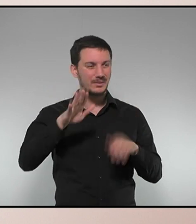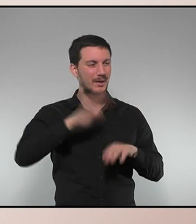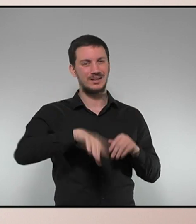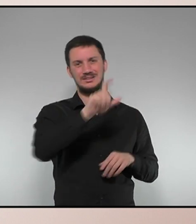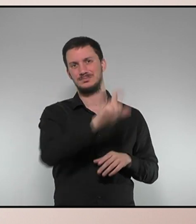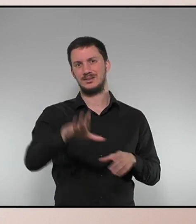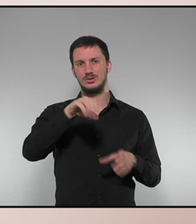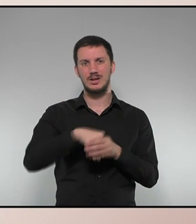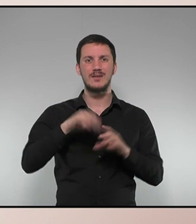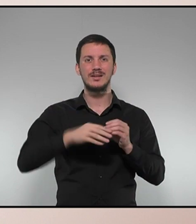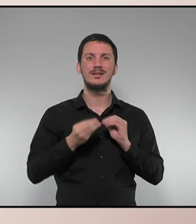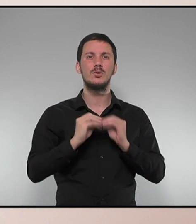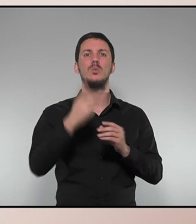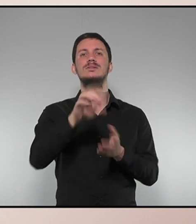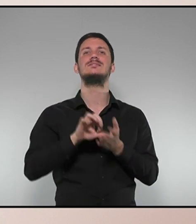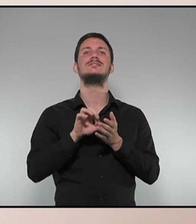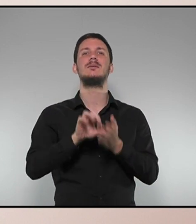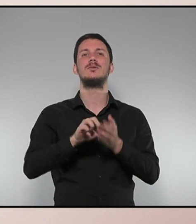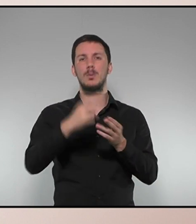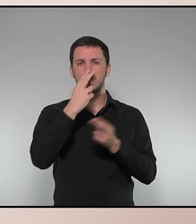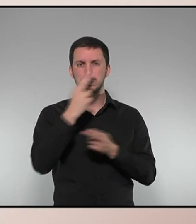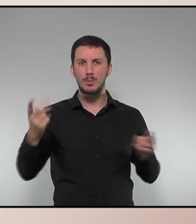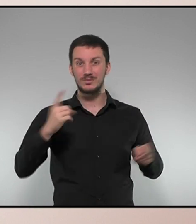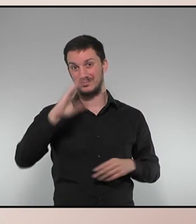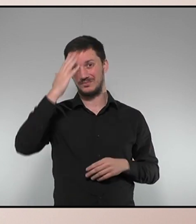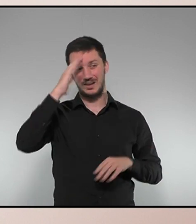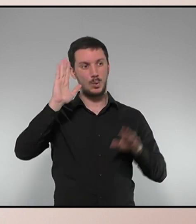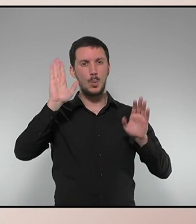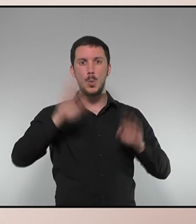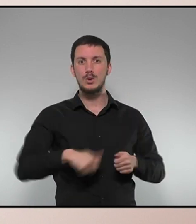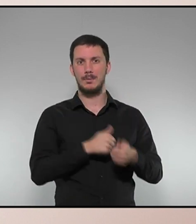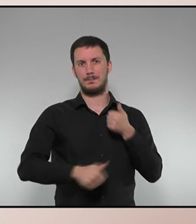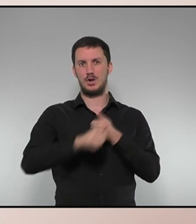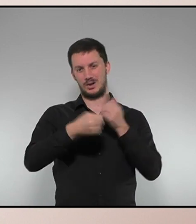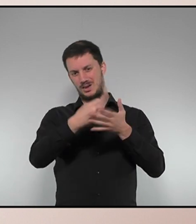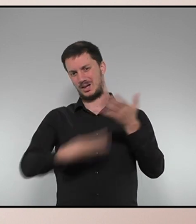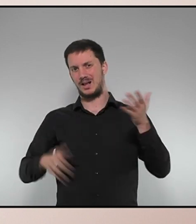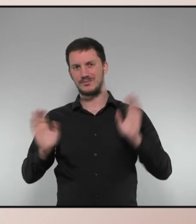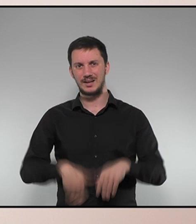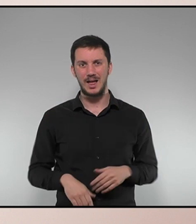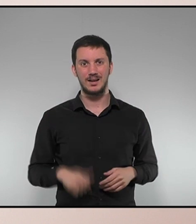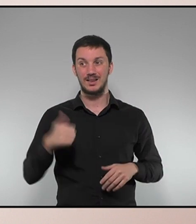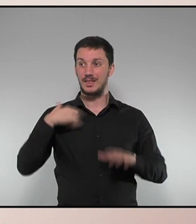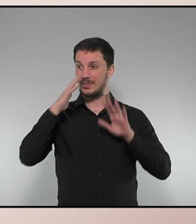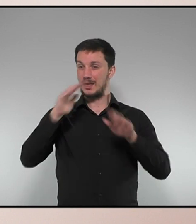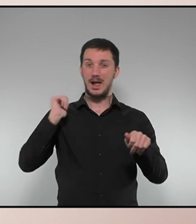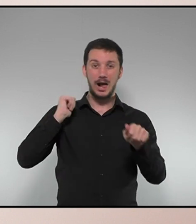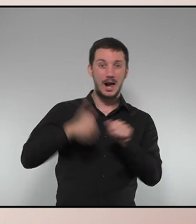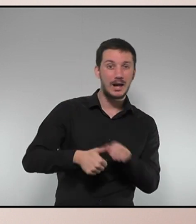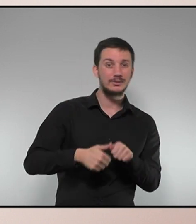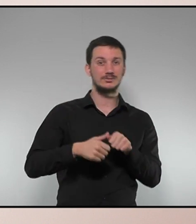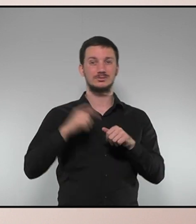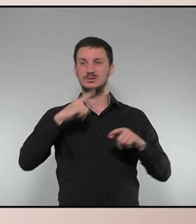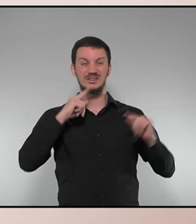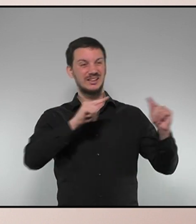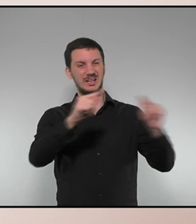fins al punt de convertir un servei públic fonamental en la última de sus prioridades. Una dècada perdida per Catalunya en disputats en esteriles